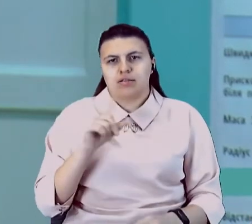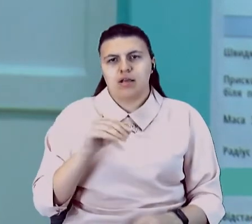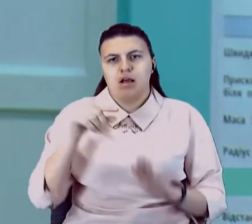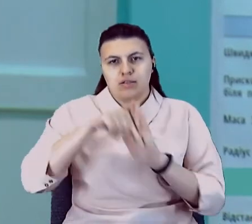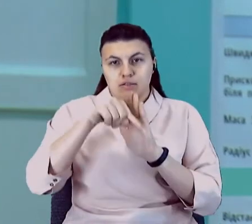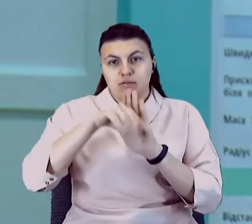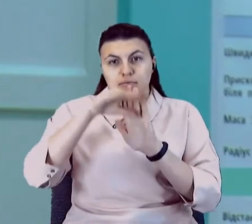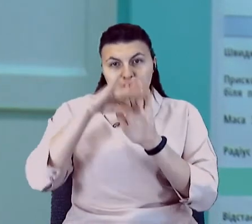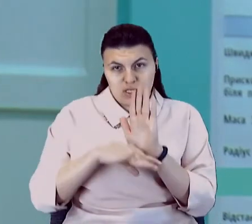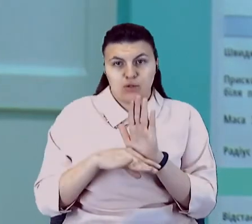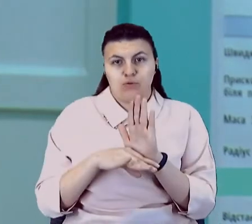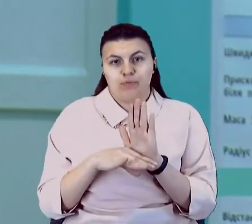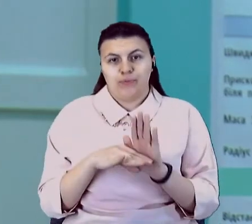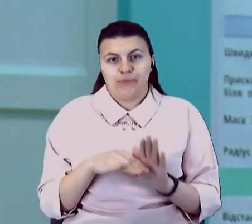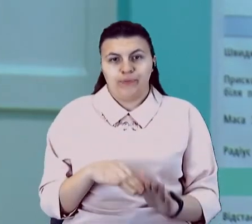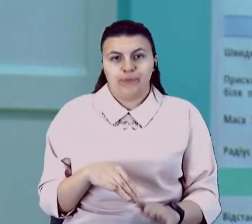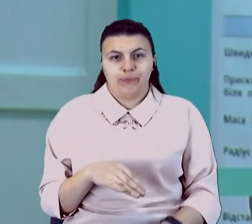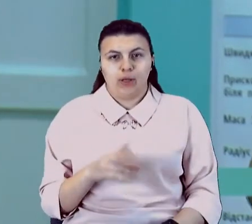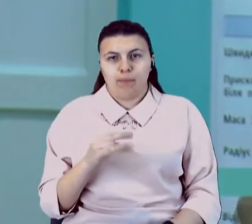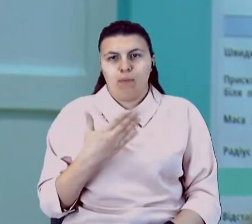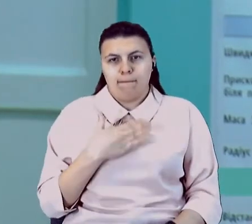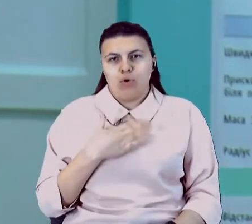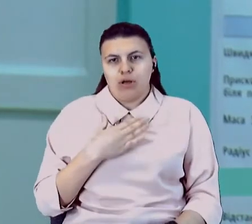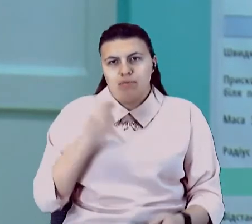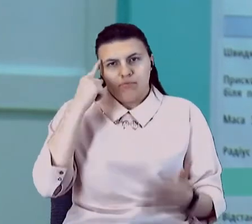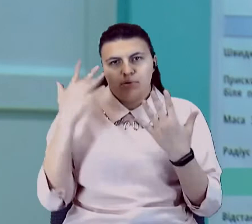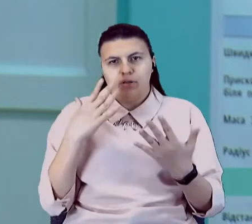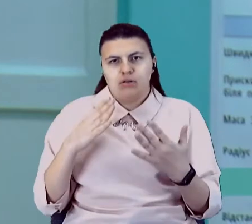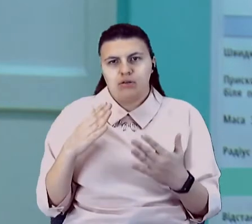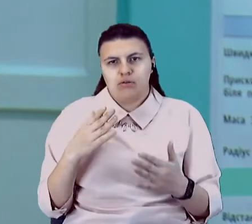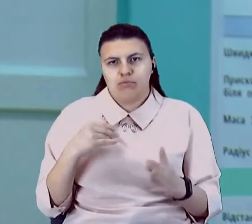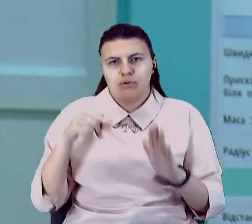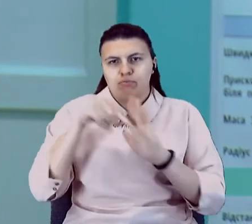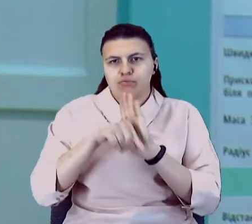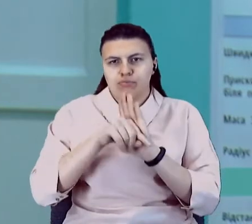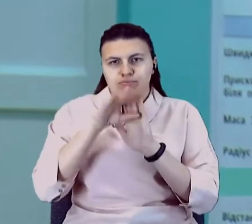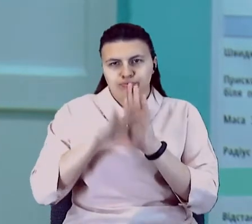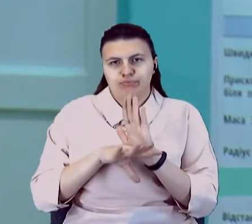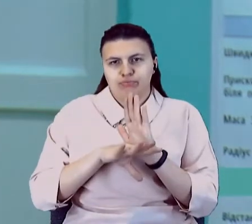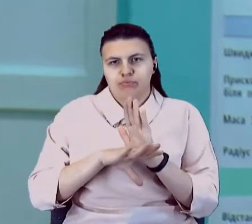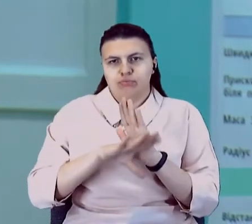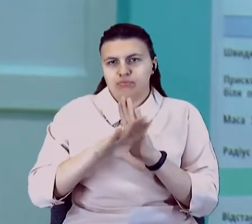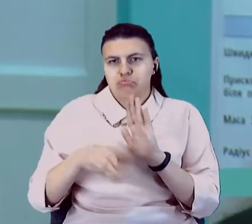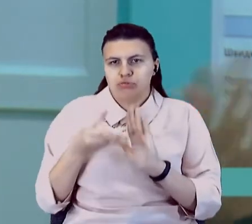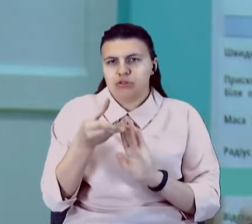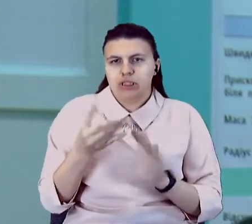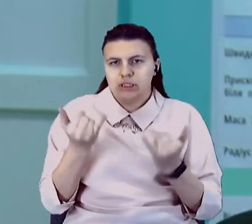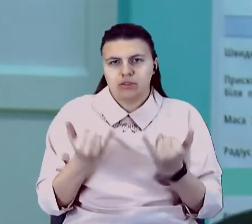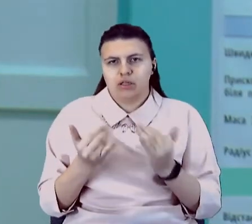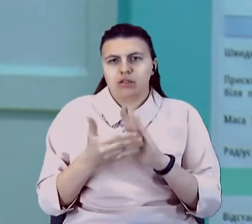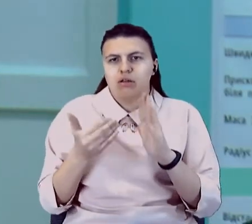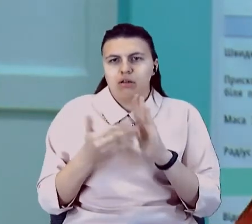по моєму, він був найзмістовніший зараз. Закликав до об